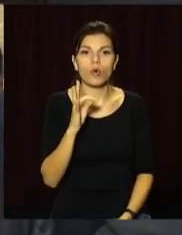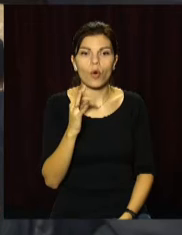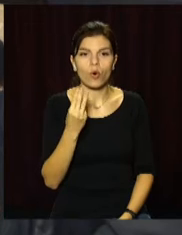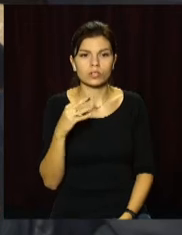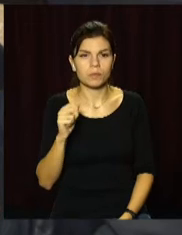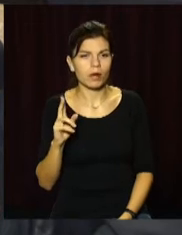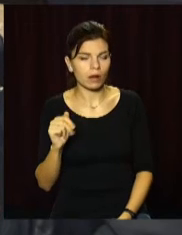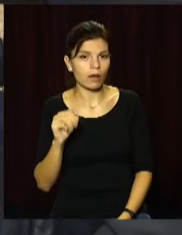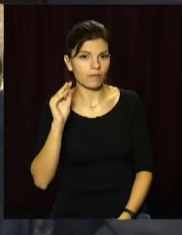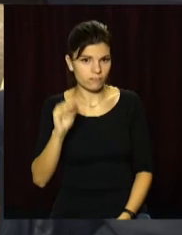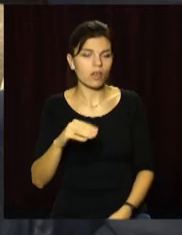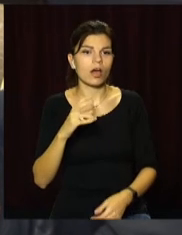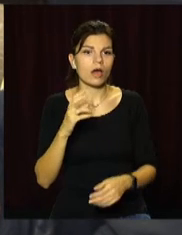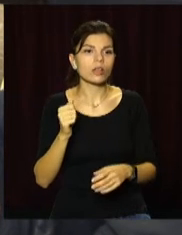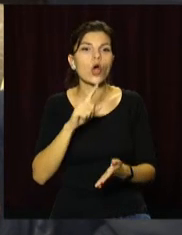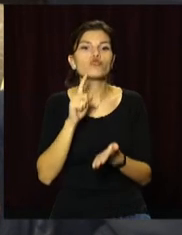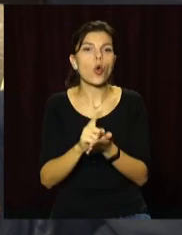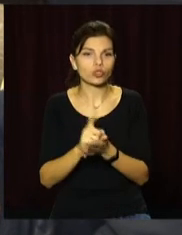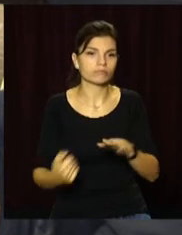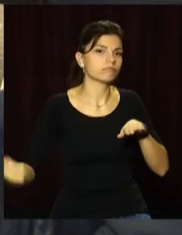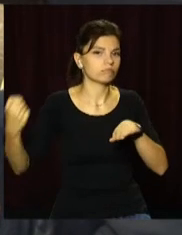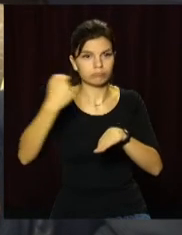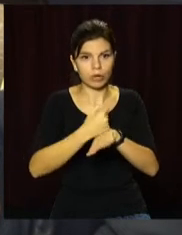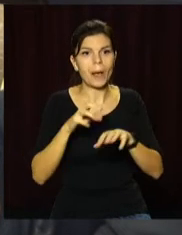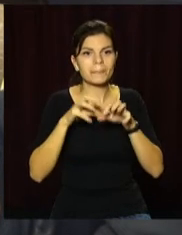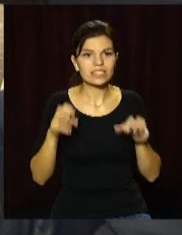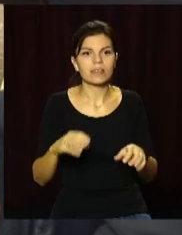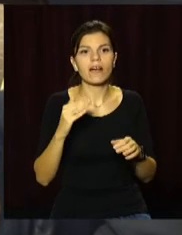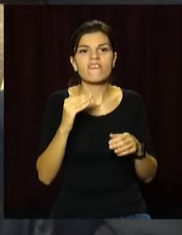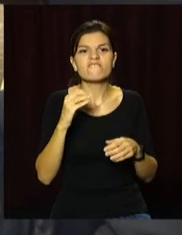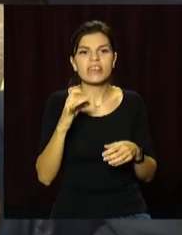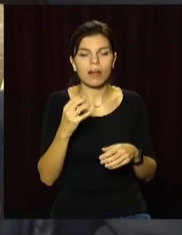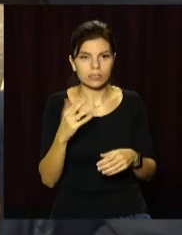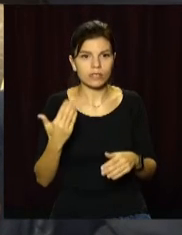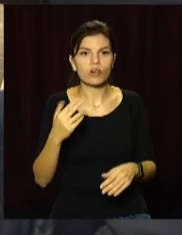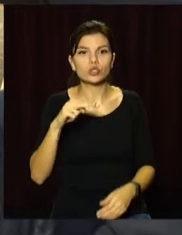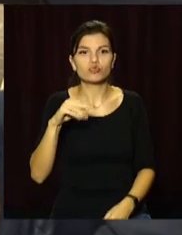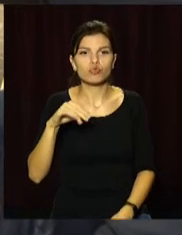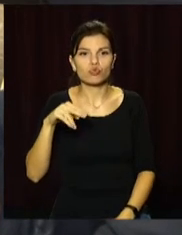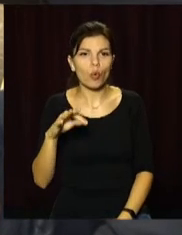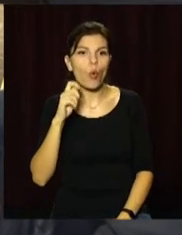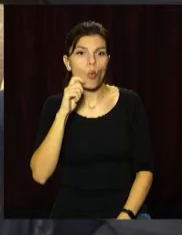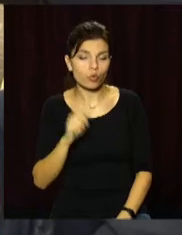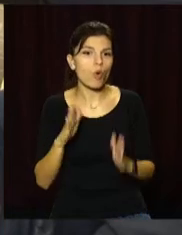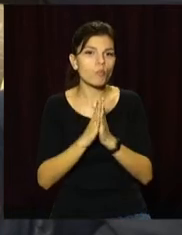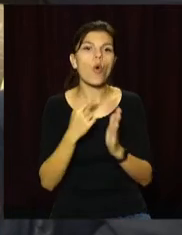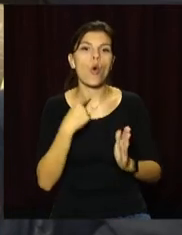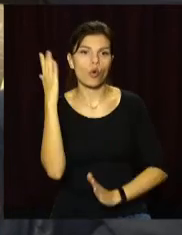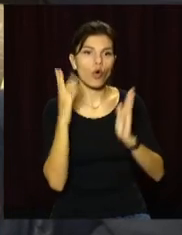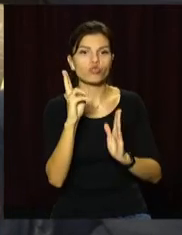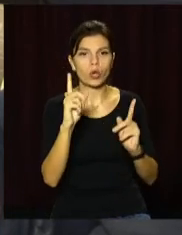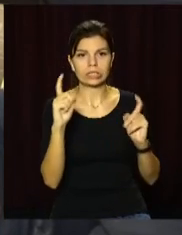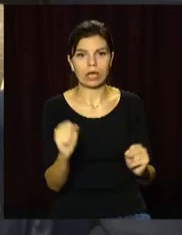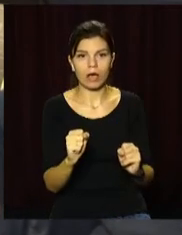на посаду президента Федерації дзюдо України. Прошу проголосувати, хто за.